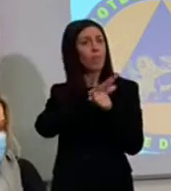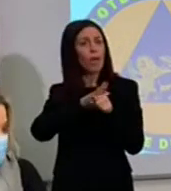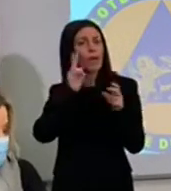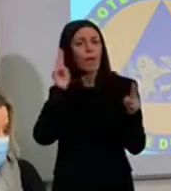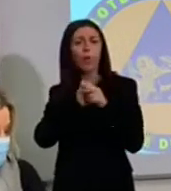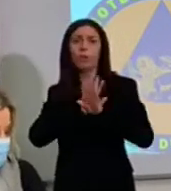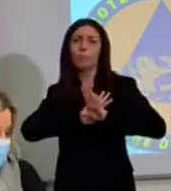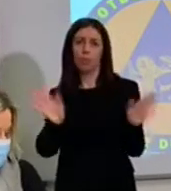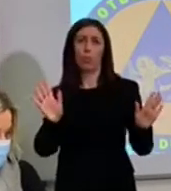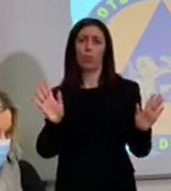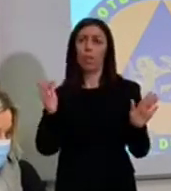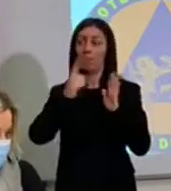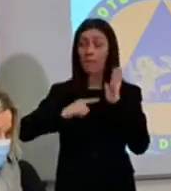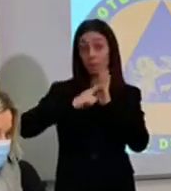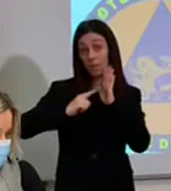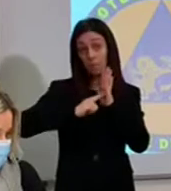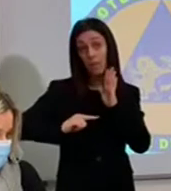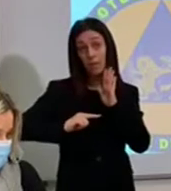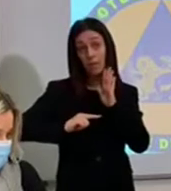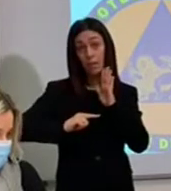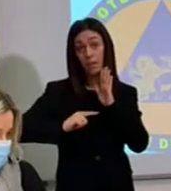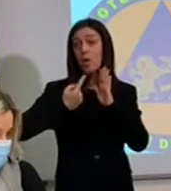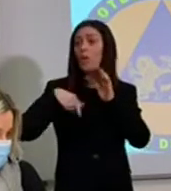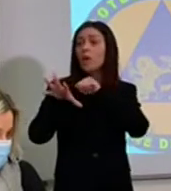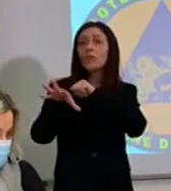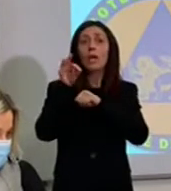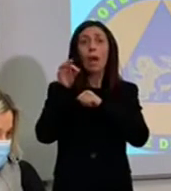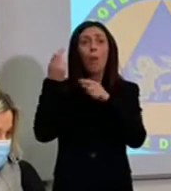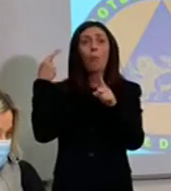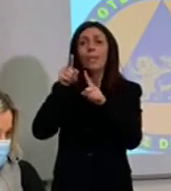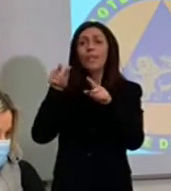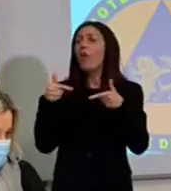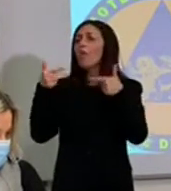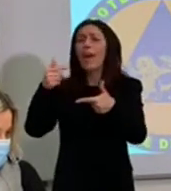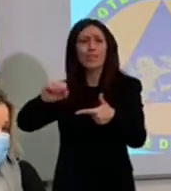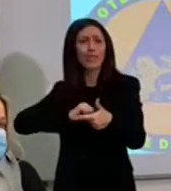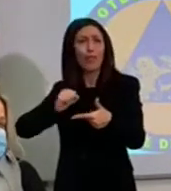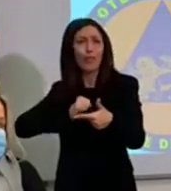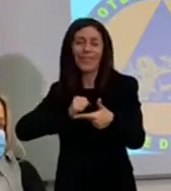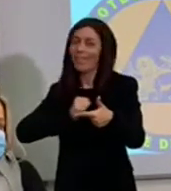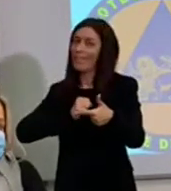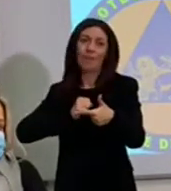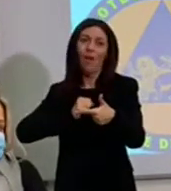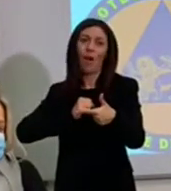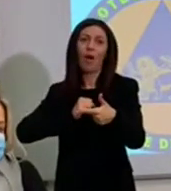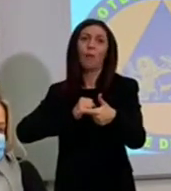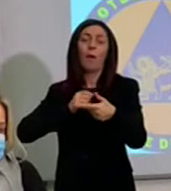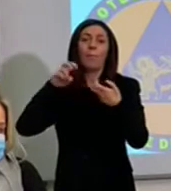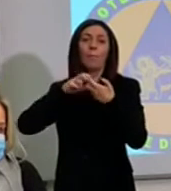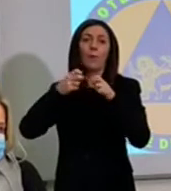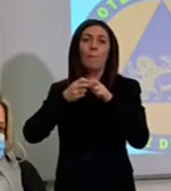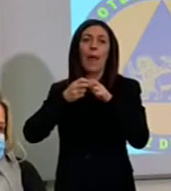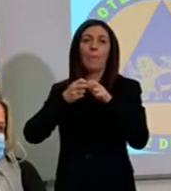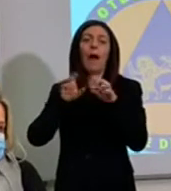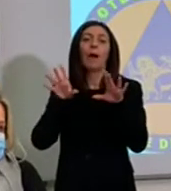E non è una scelta che è stata fatta per farli soffrire di più. Il problema dell'infezione è un problema reale. Ovviamente se